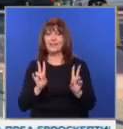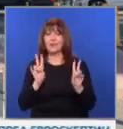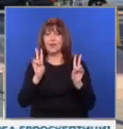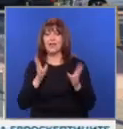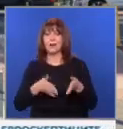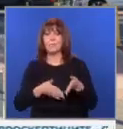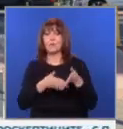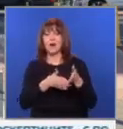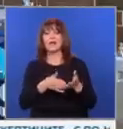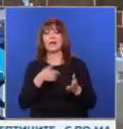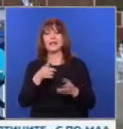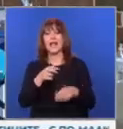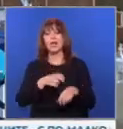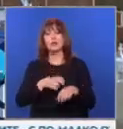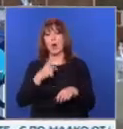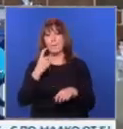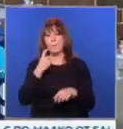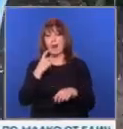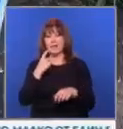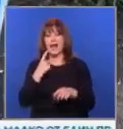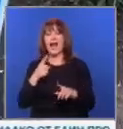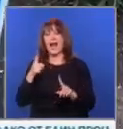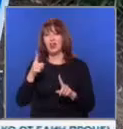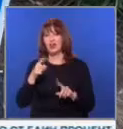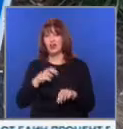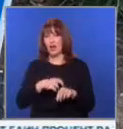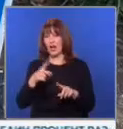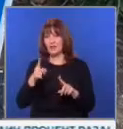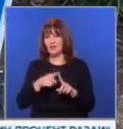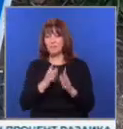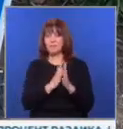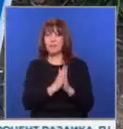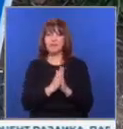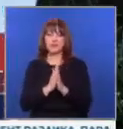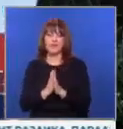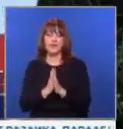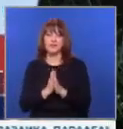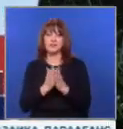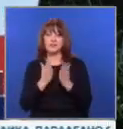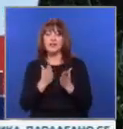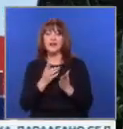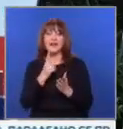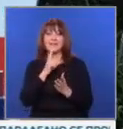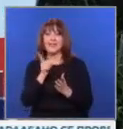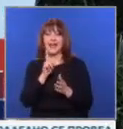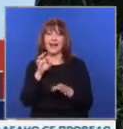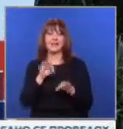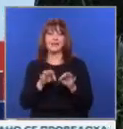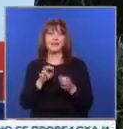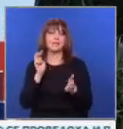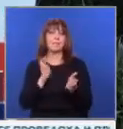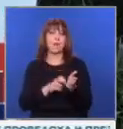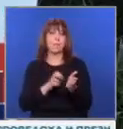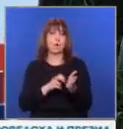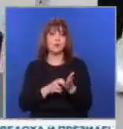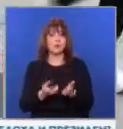победата на Джо Байден, докато опонента му Доналд Тръмп призоваваше привържениците си да не гласуват по почтата